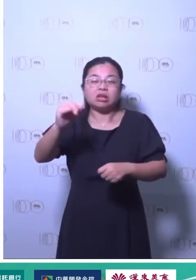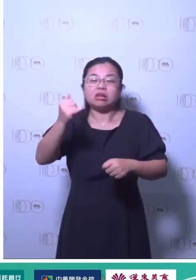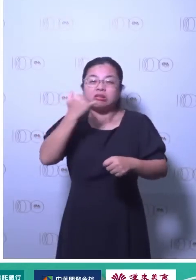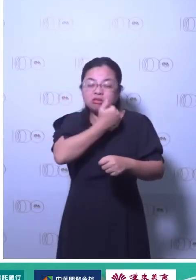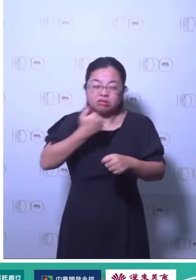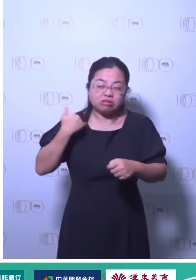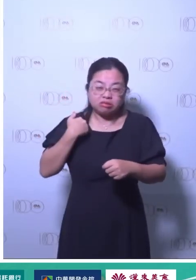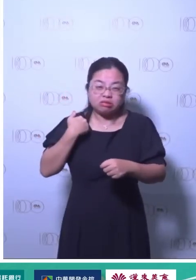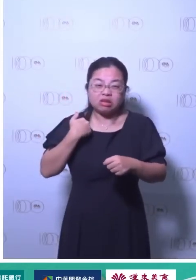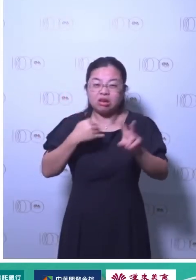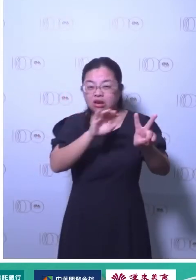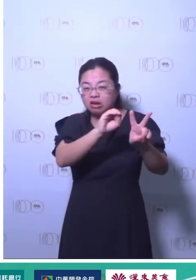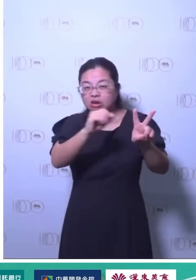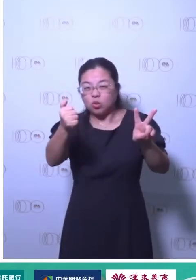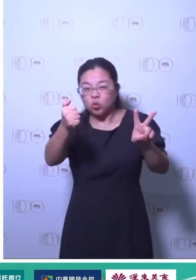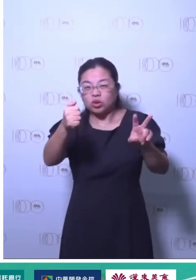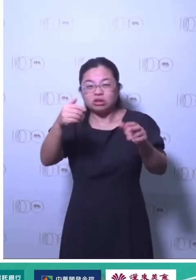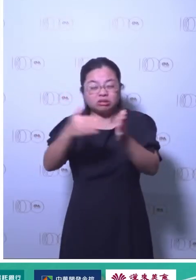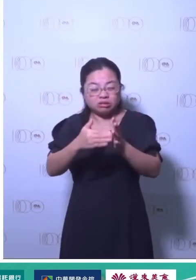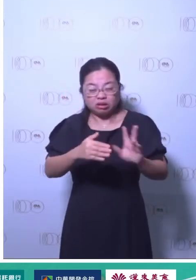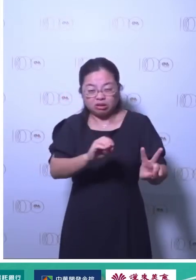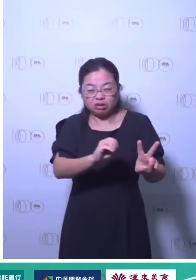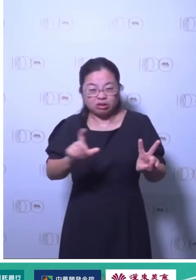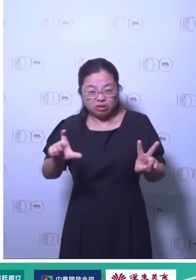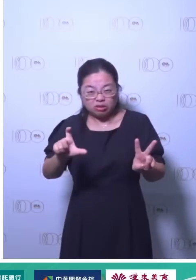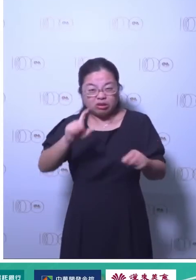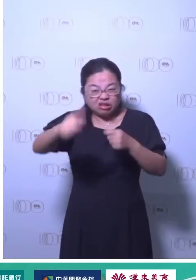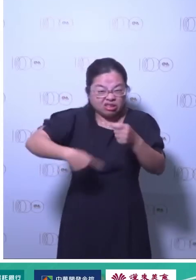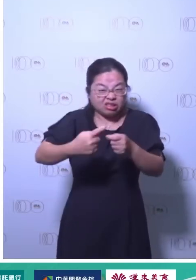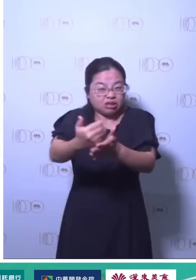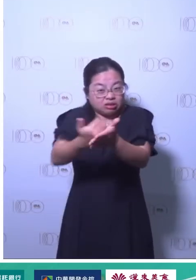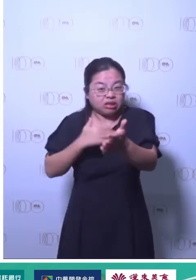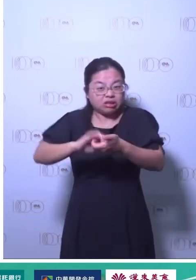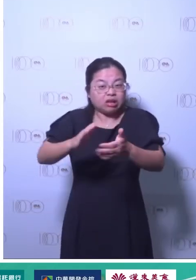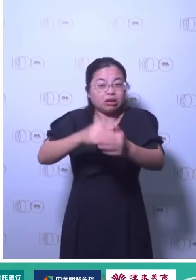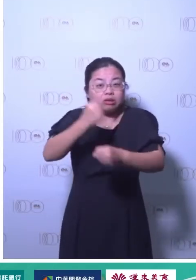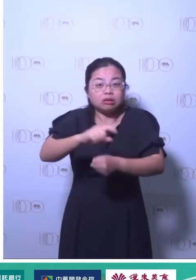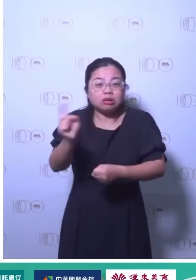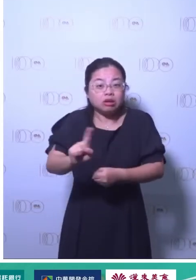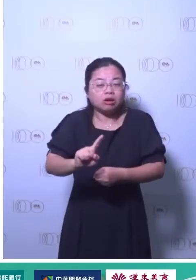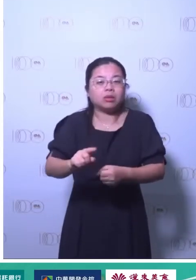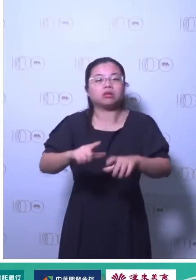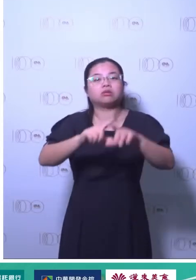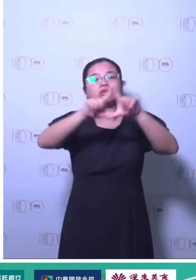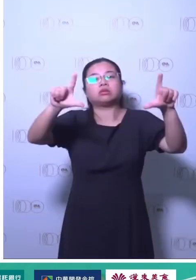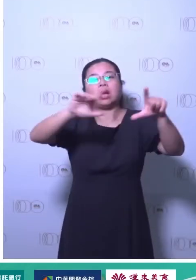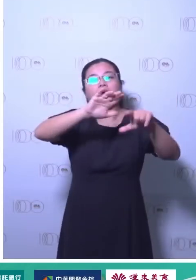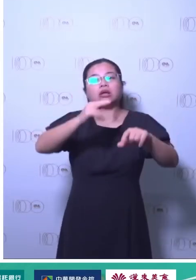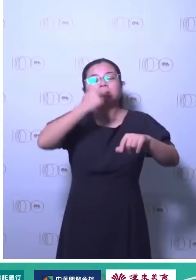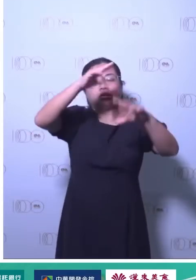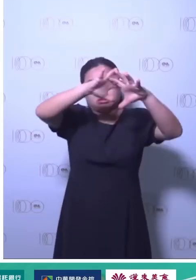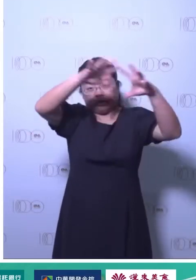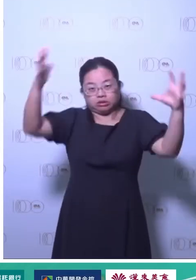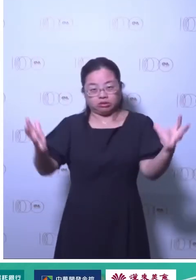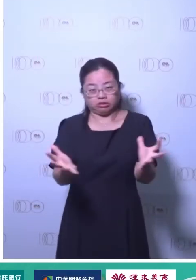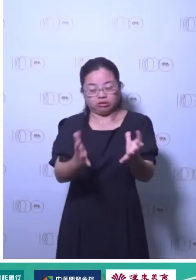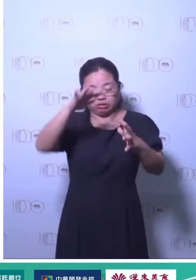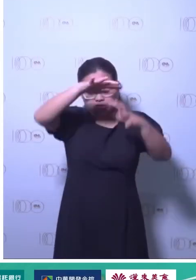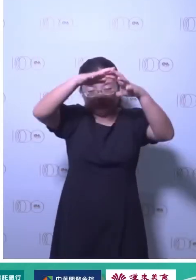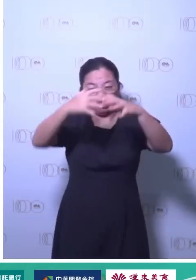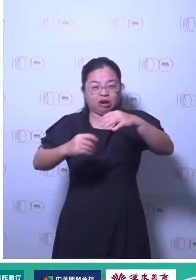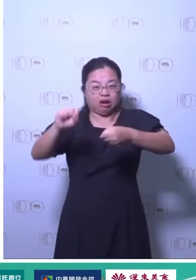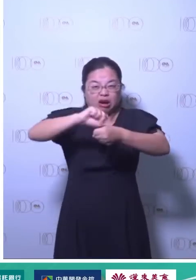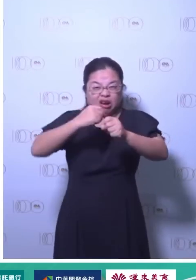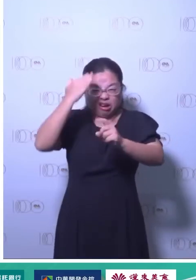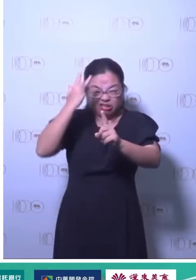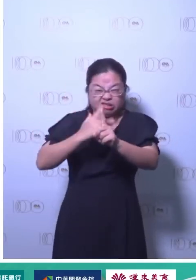他告诉我们一个科学事实他说因为温室气力只在火太久它在大气中会火很久所以你世纪末的2度C这件事情